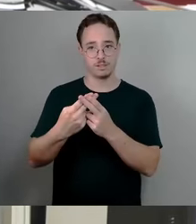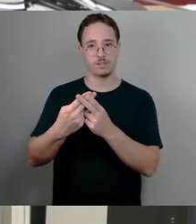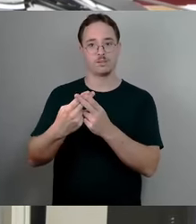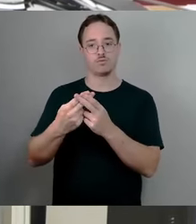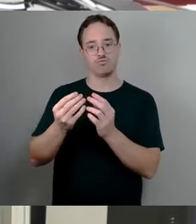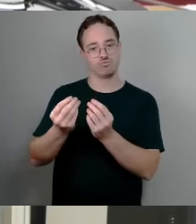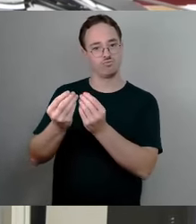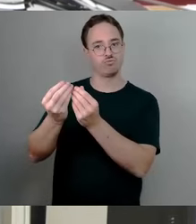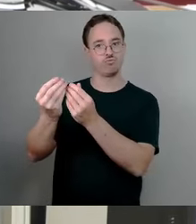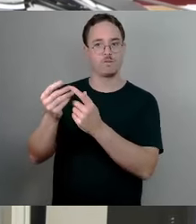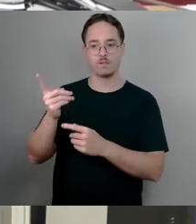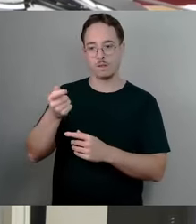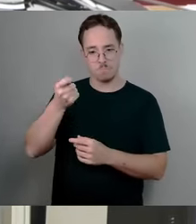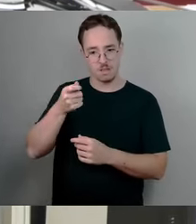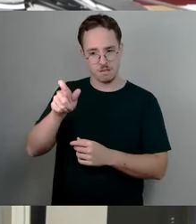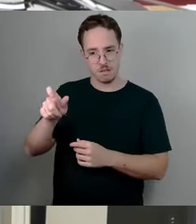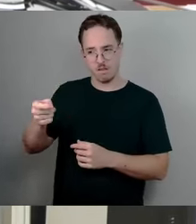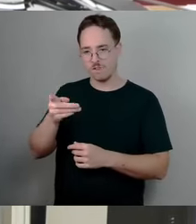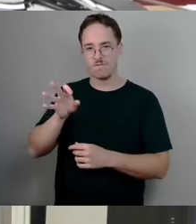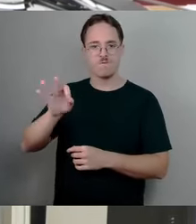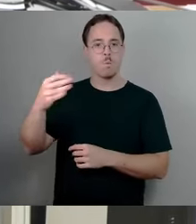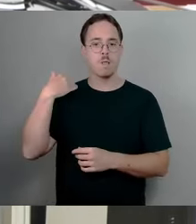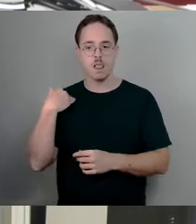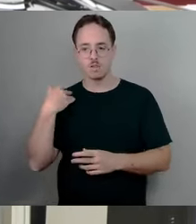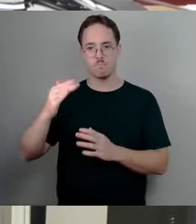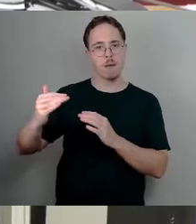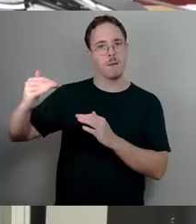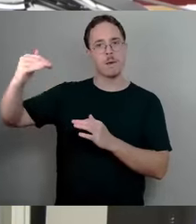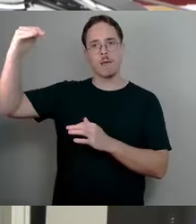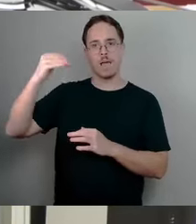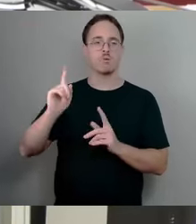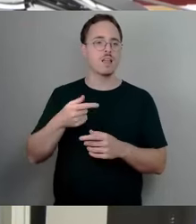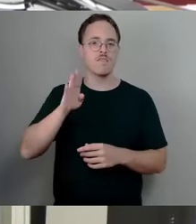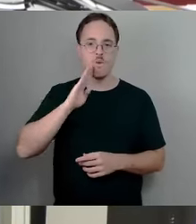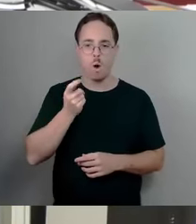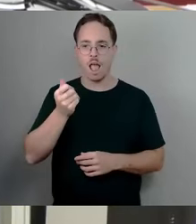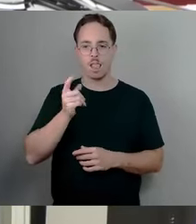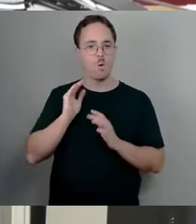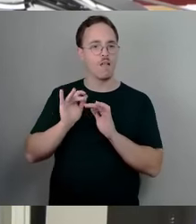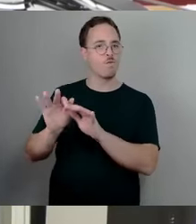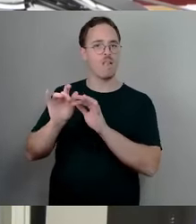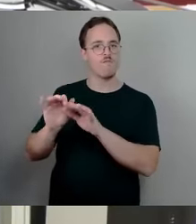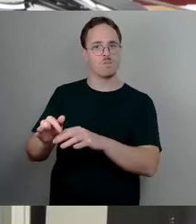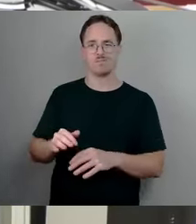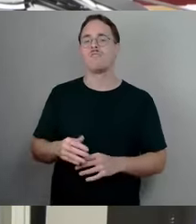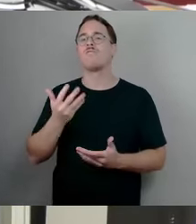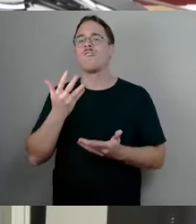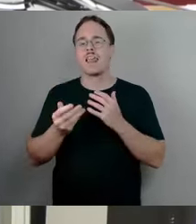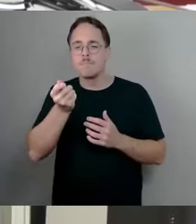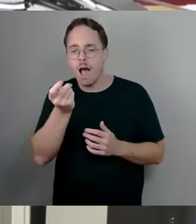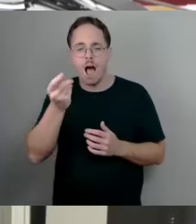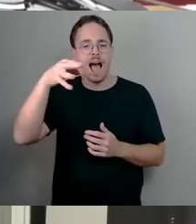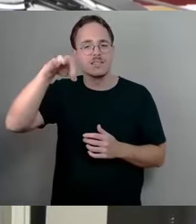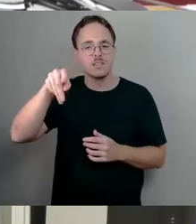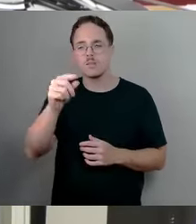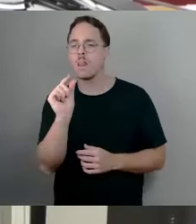mit Wohngeld, dass das irgendwie Auswirkungen auf Wohngeld hätte, das mag im Einzelfall sein, aber da geht es um einzelne Euro-Beträge, Herr Zastrow. Also